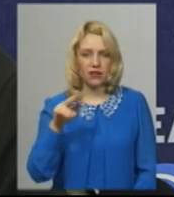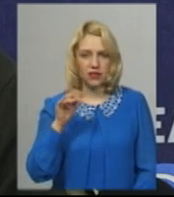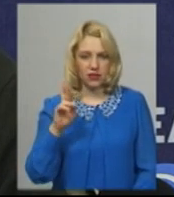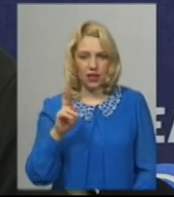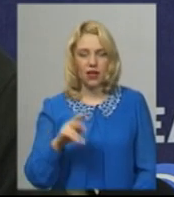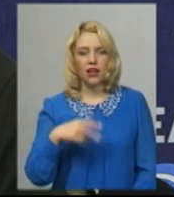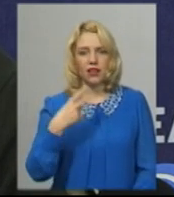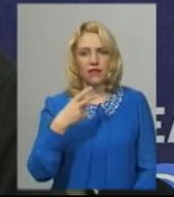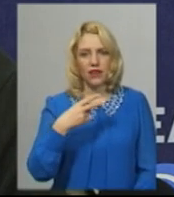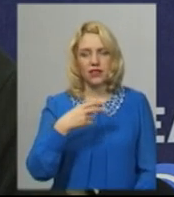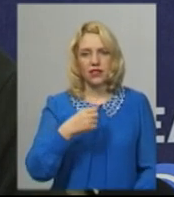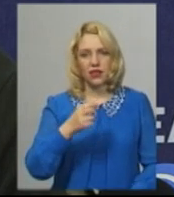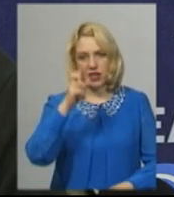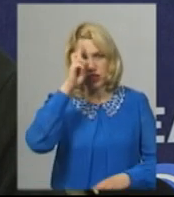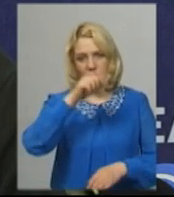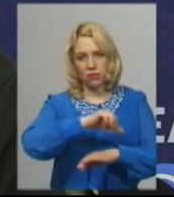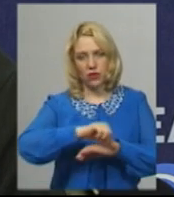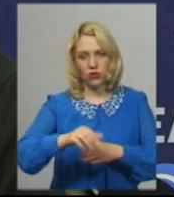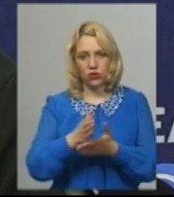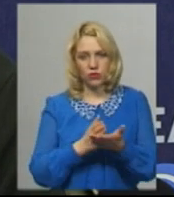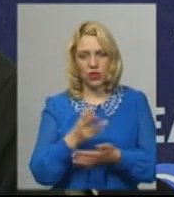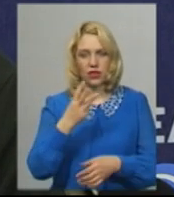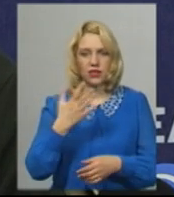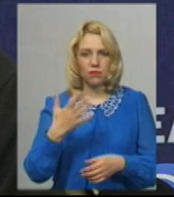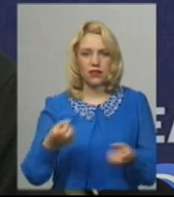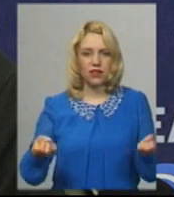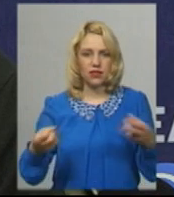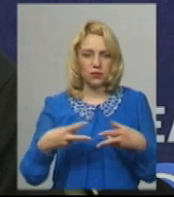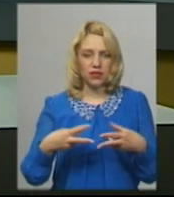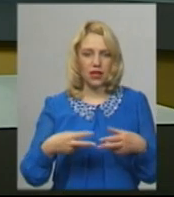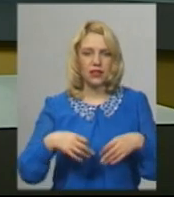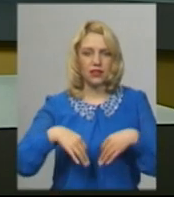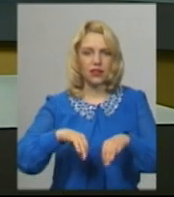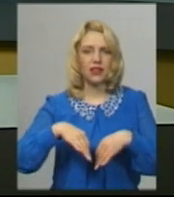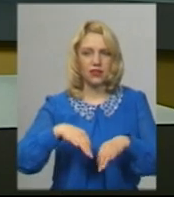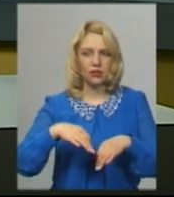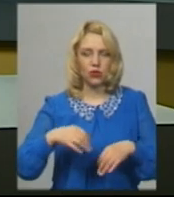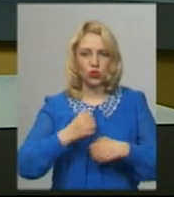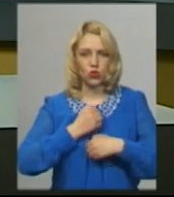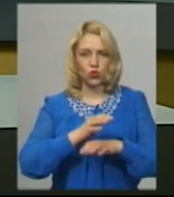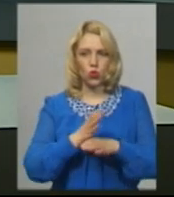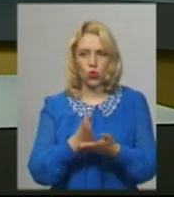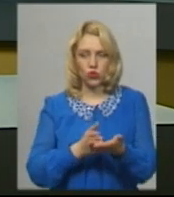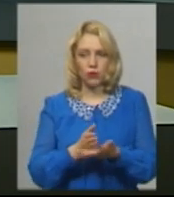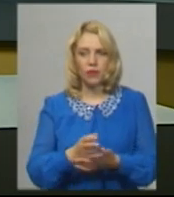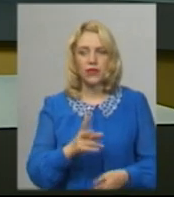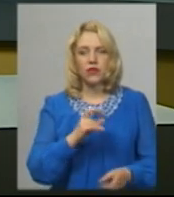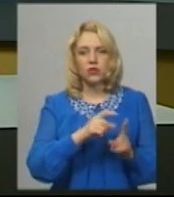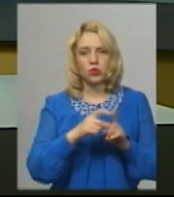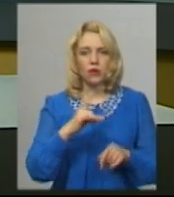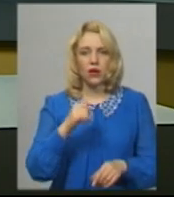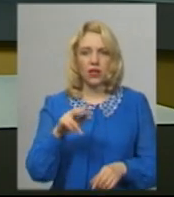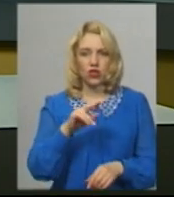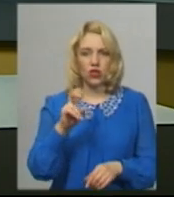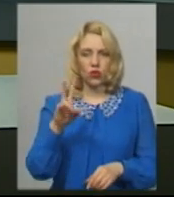державні прикордонні служби та 35 у державній спеціальній служби транспорту. За словами Костянтина Радченко, усіх